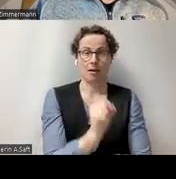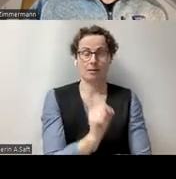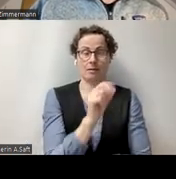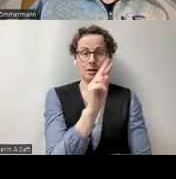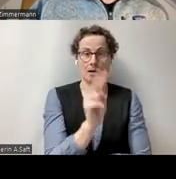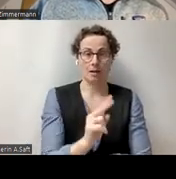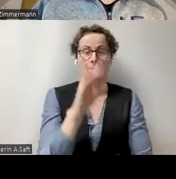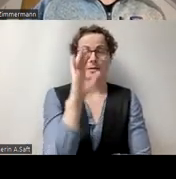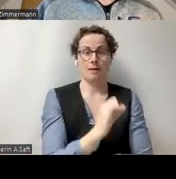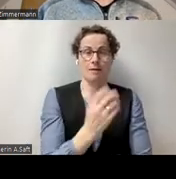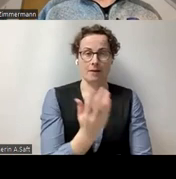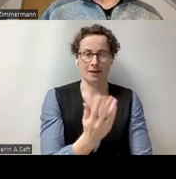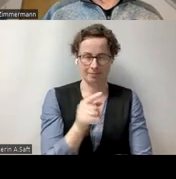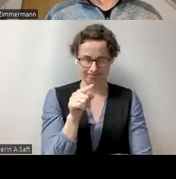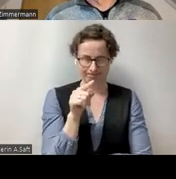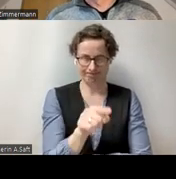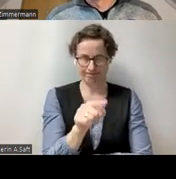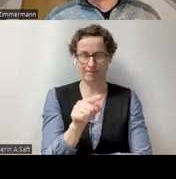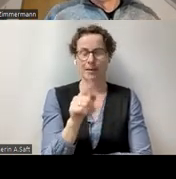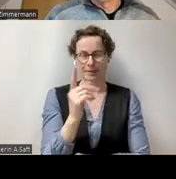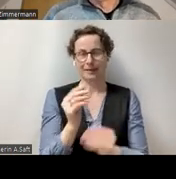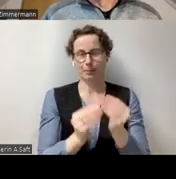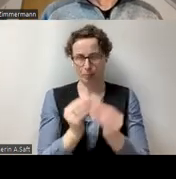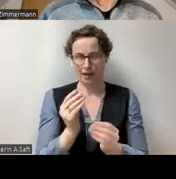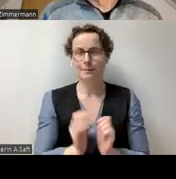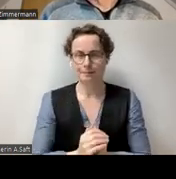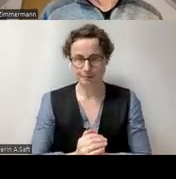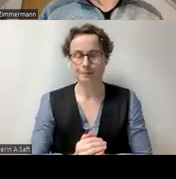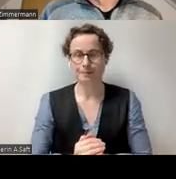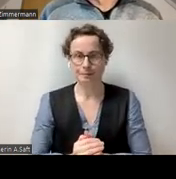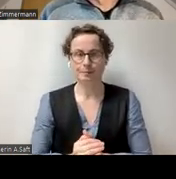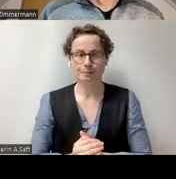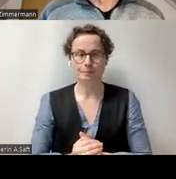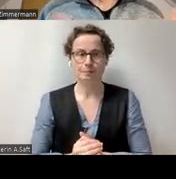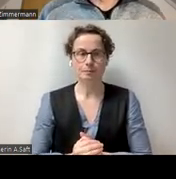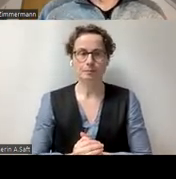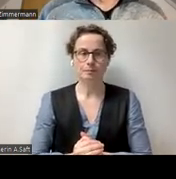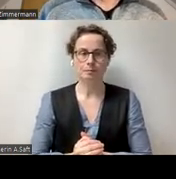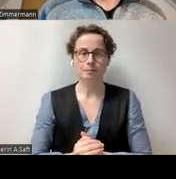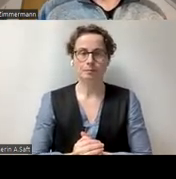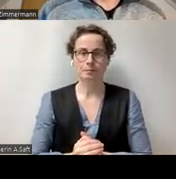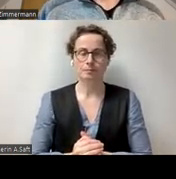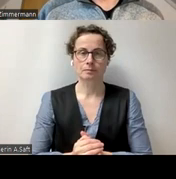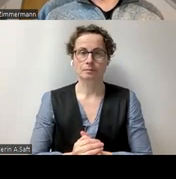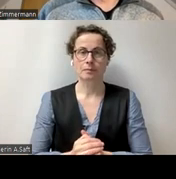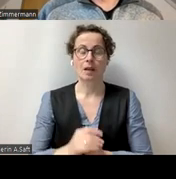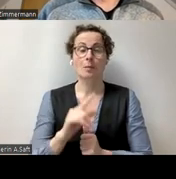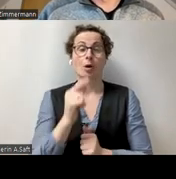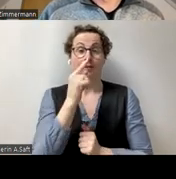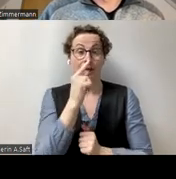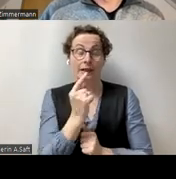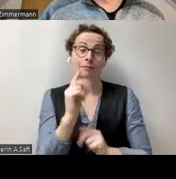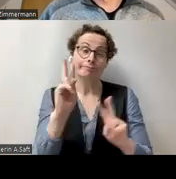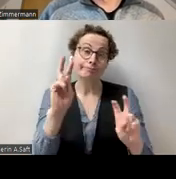Hier haben wir eine Einschränkung. Also das ist im Prinzip eine Verzierung, die Sie da anbringen können,